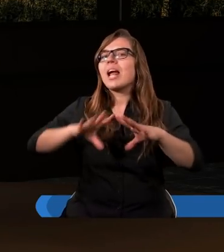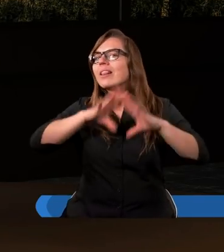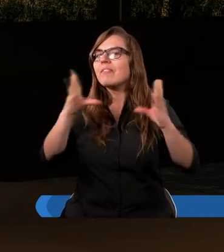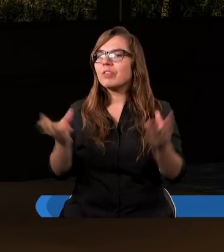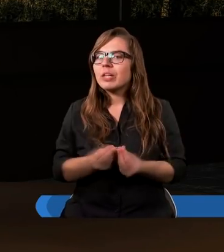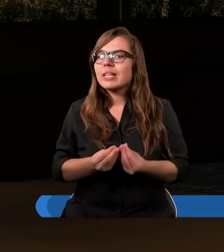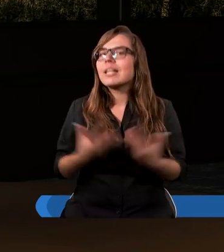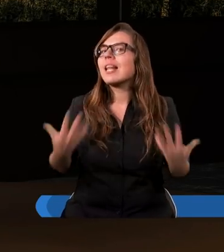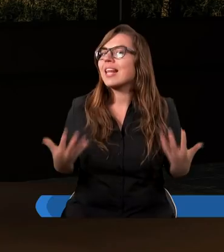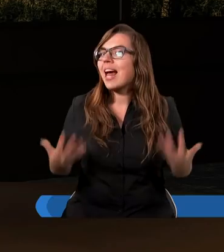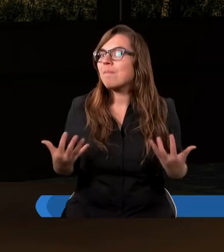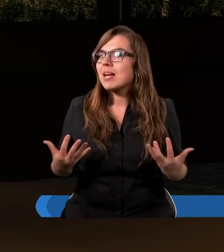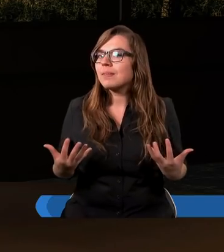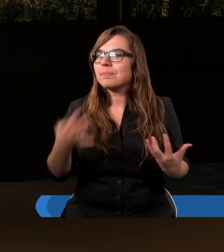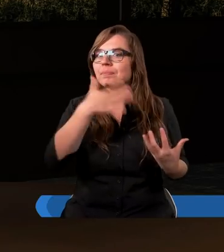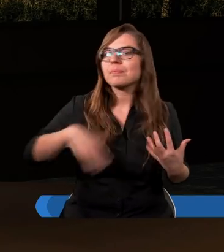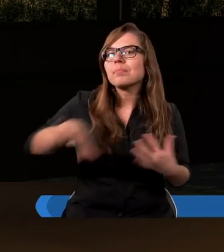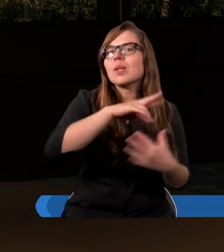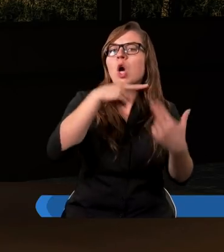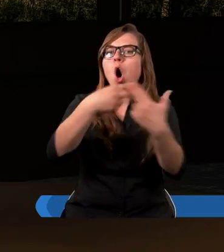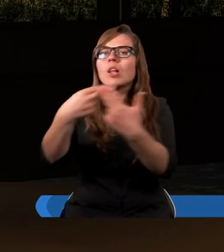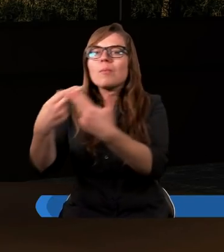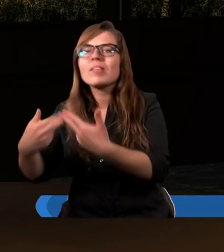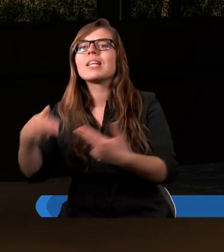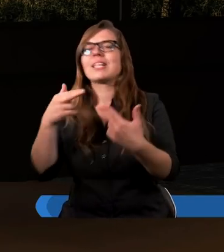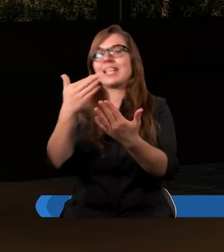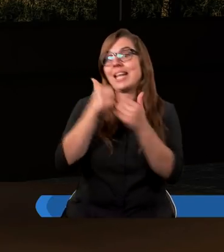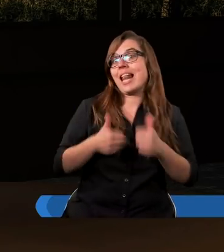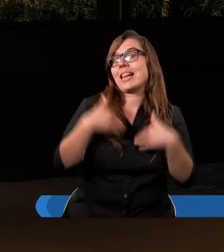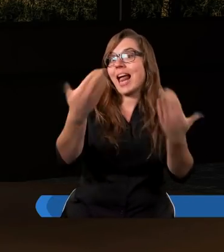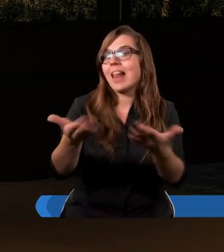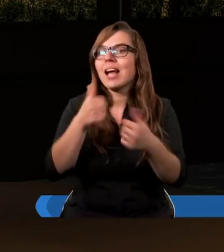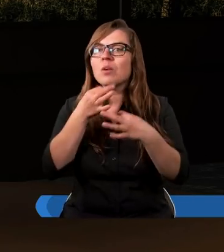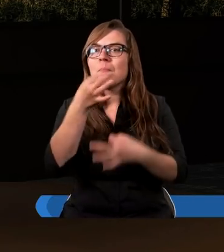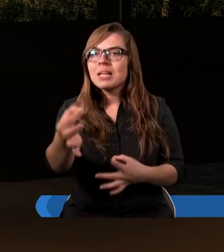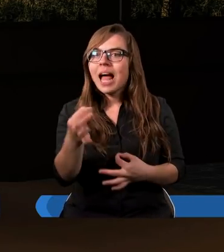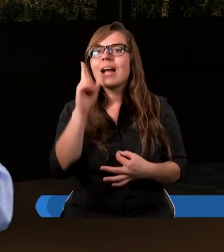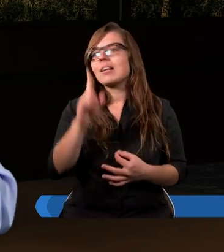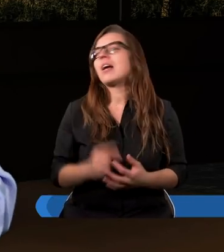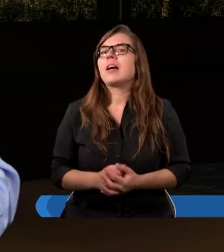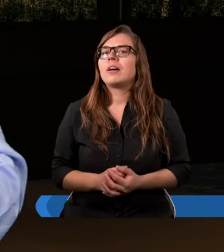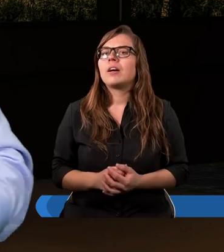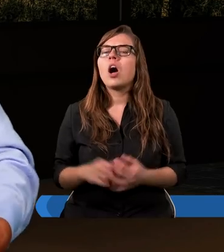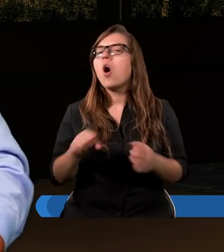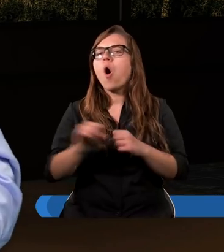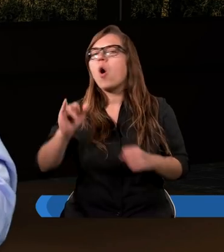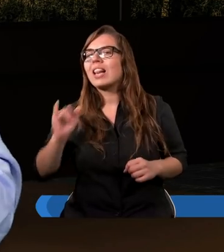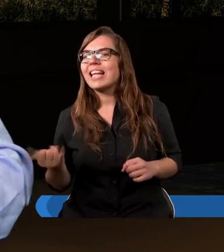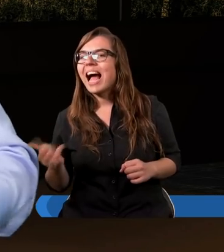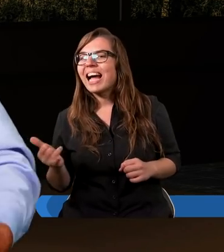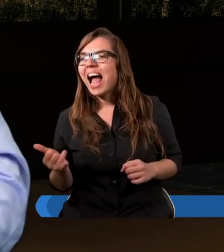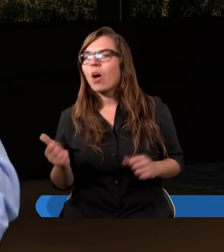chcemy odpowiedzieć, czy zadać pytanie, od jakiego